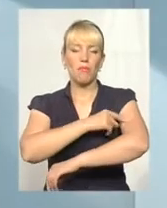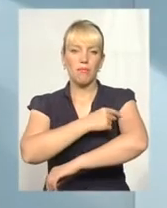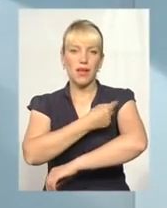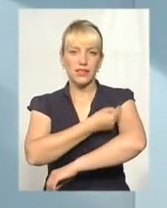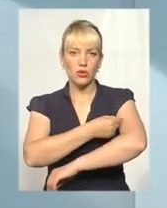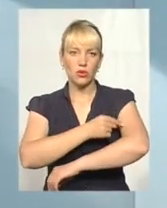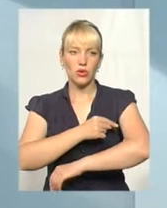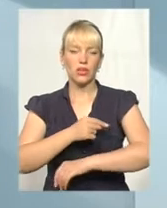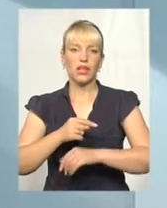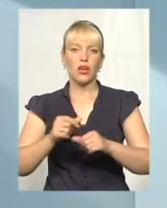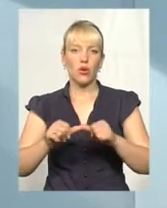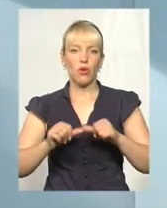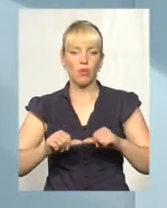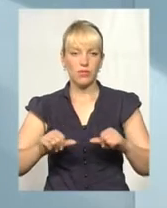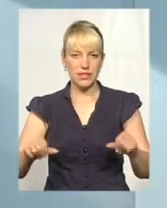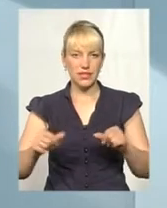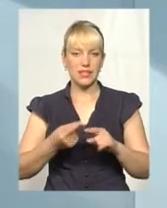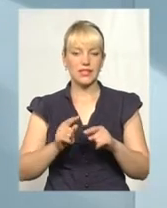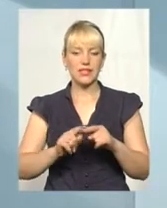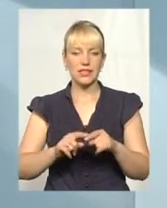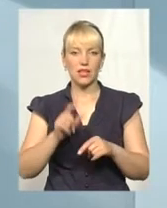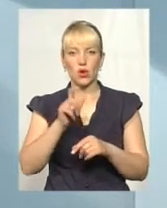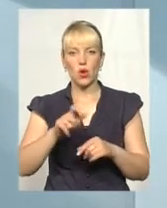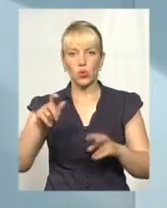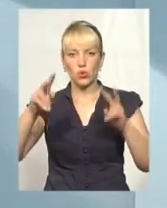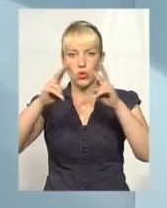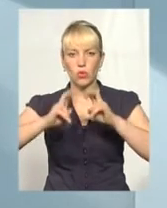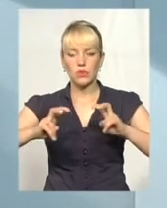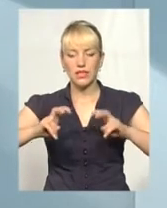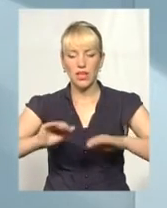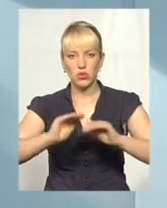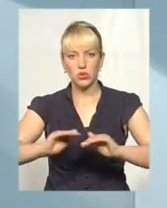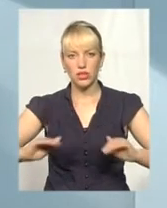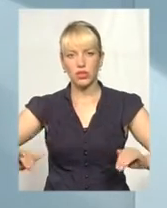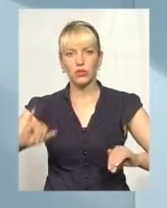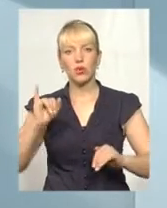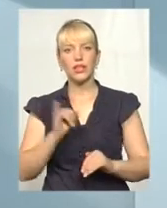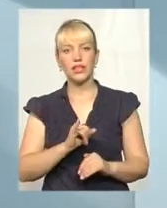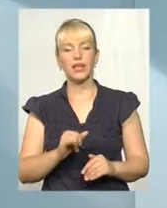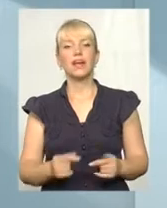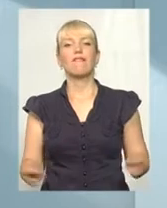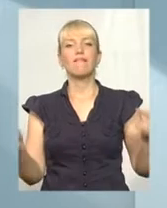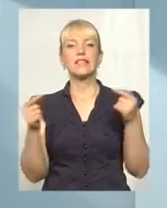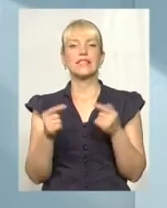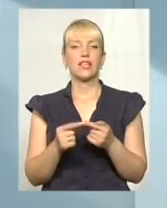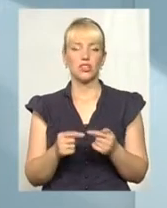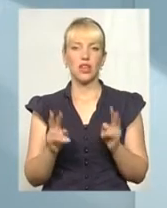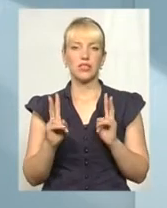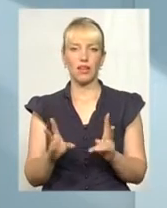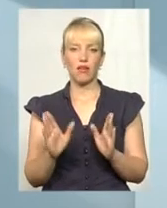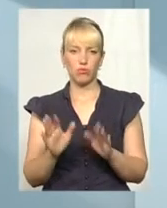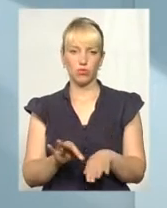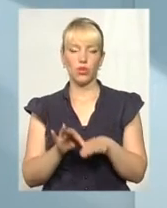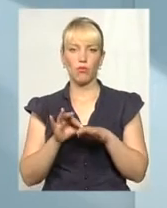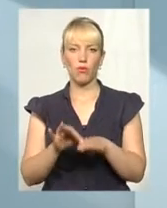вони даних діток обстежують і вже визначають, як буде саме проводитися